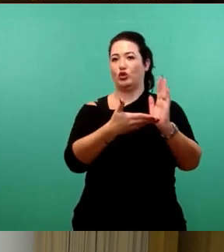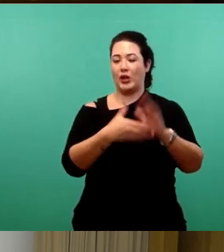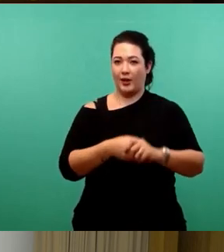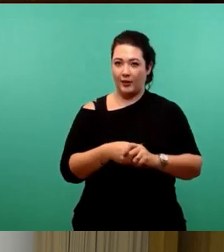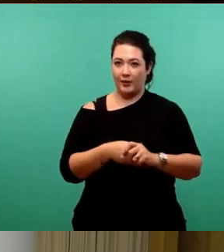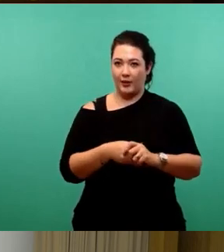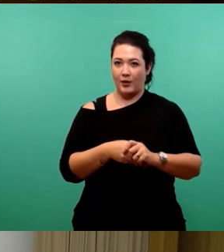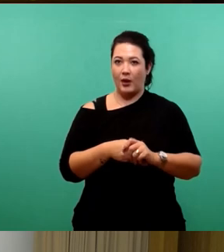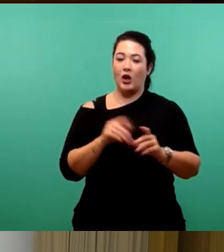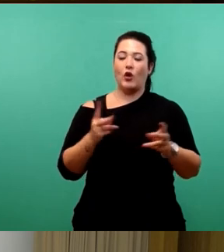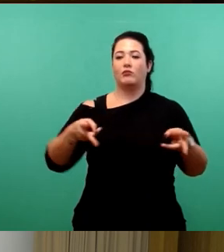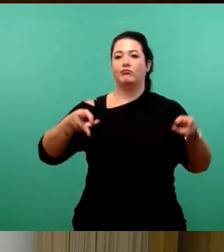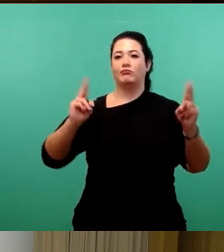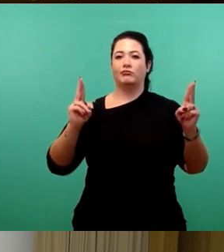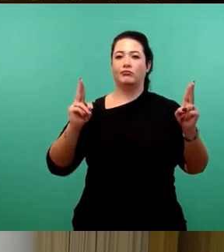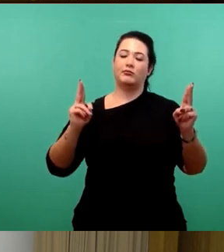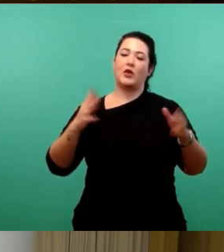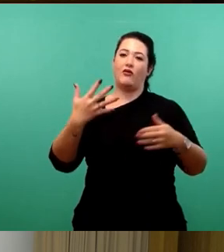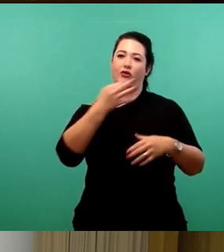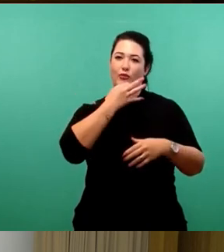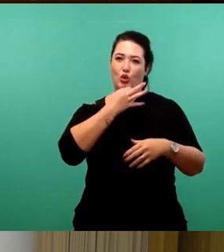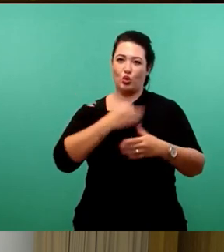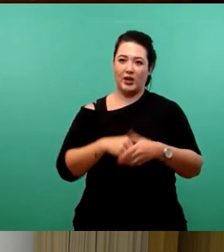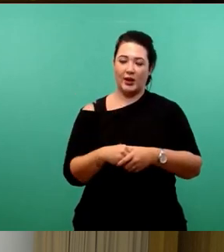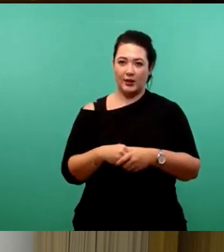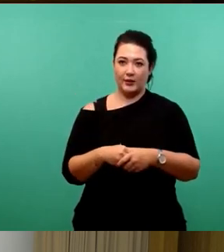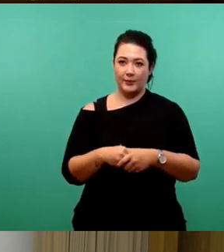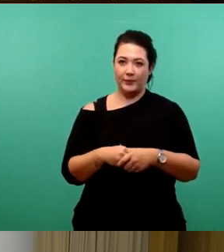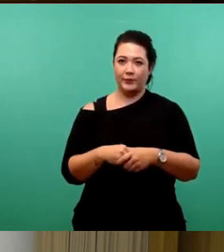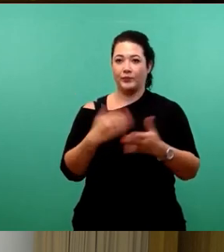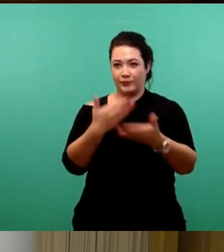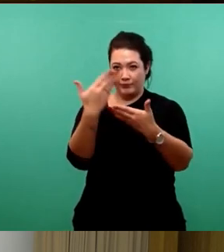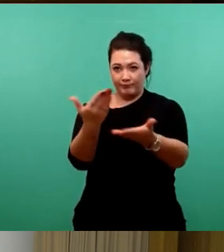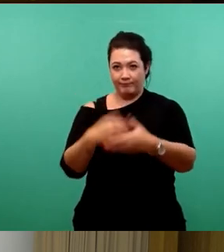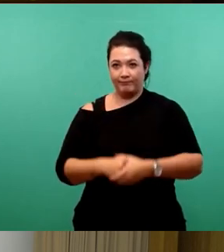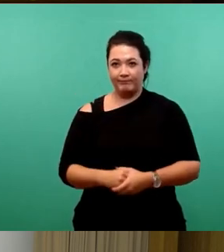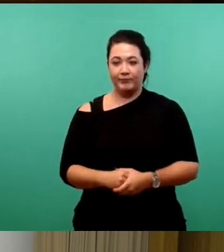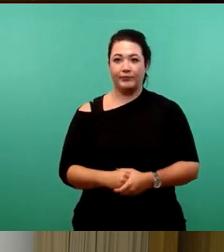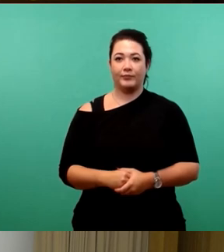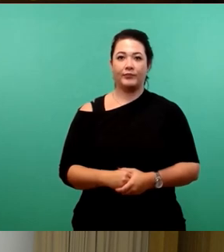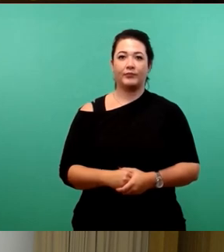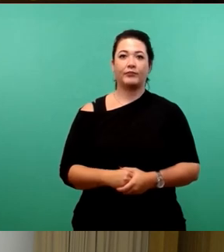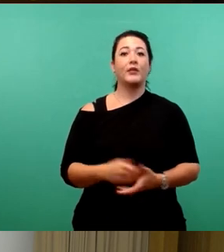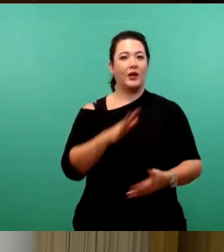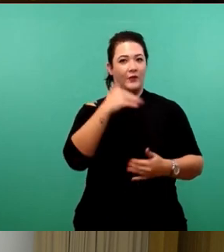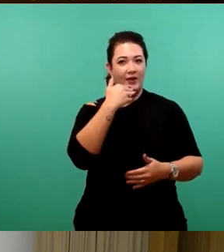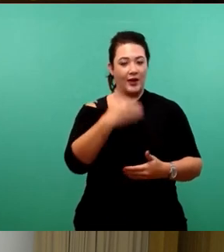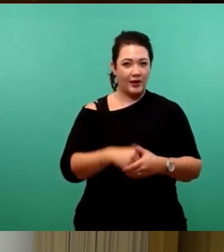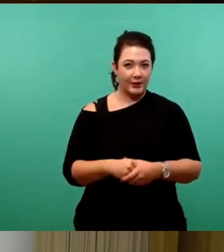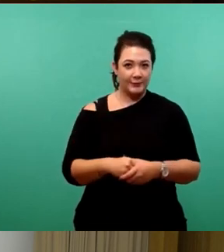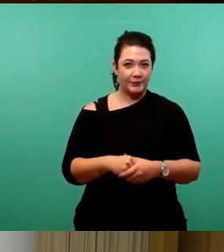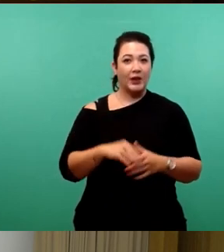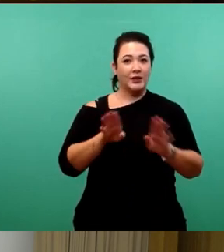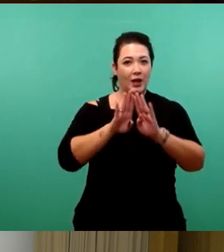eine Zeit von möglichst fünf Minuten begrenzt sein. Und Sie haben das Wort. Bitte schön. Vielen vielen Dank. Sehr geehrter Herr